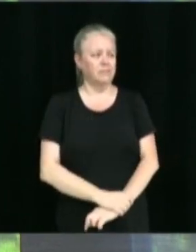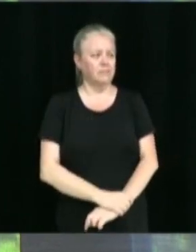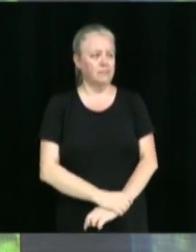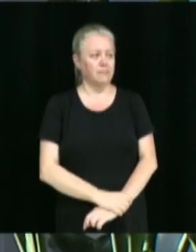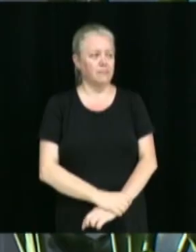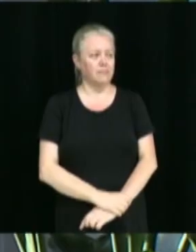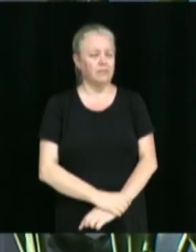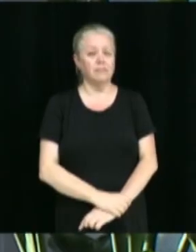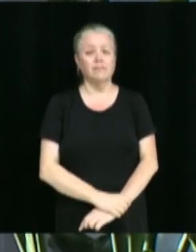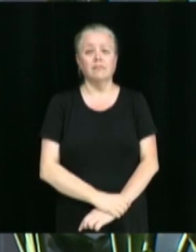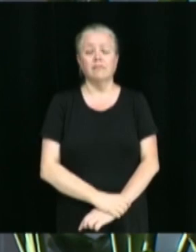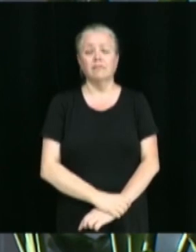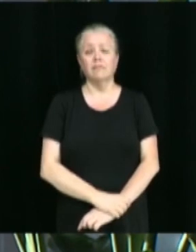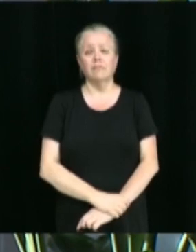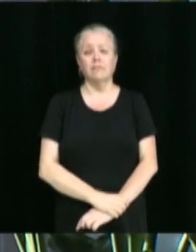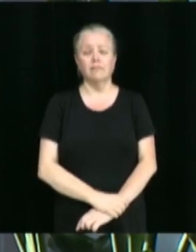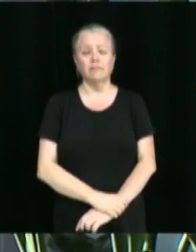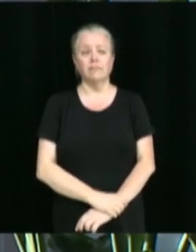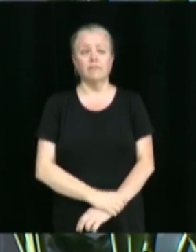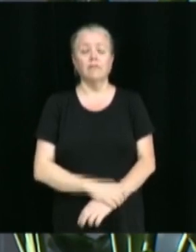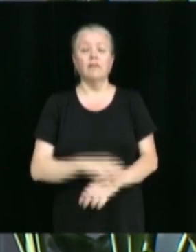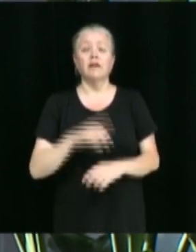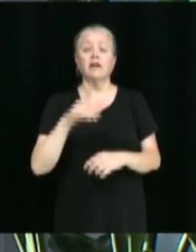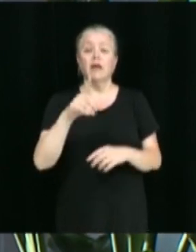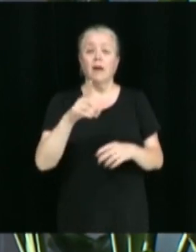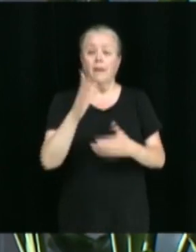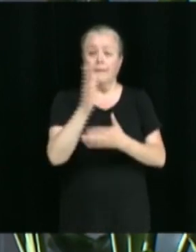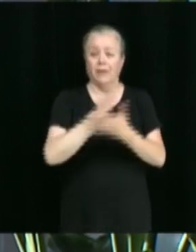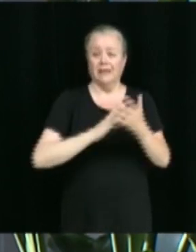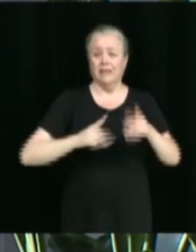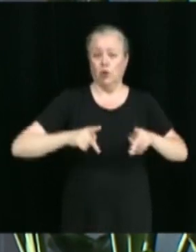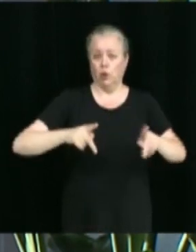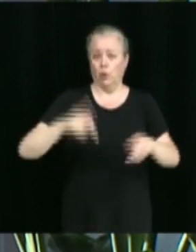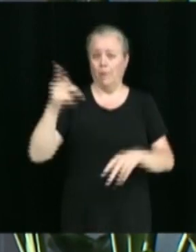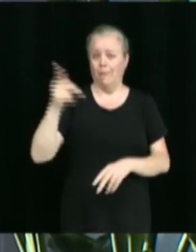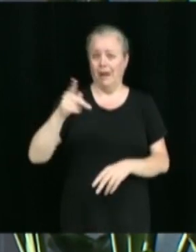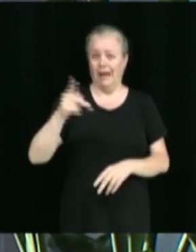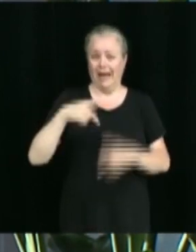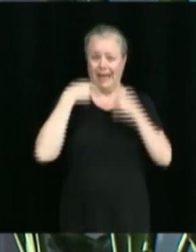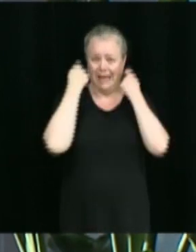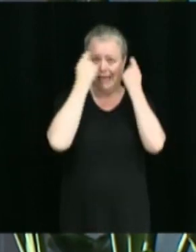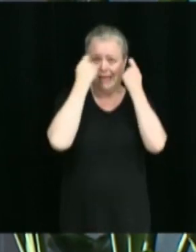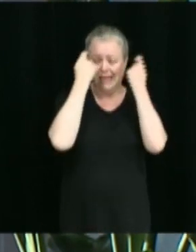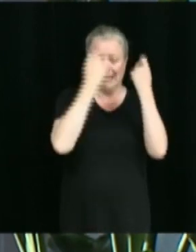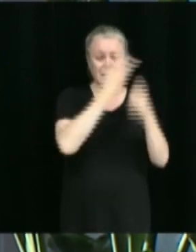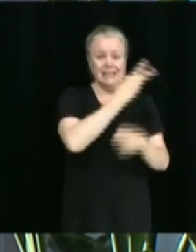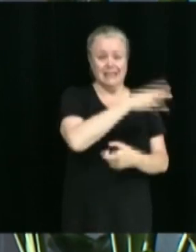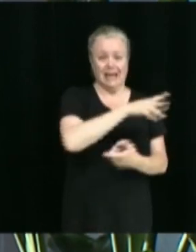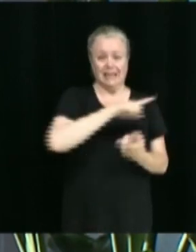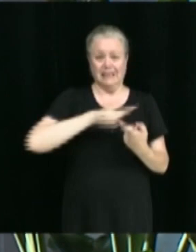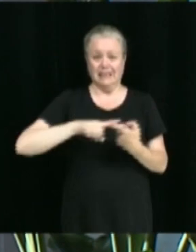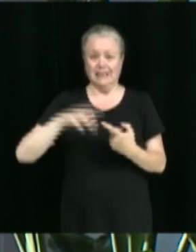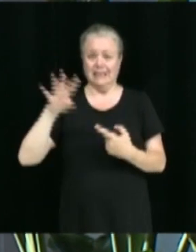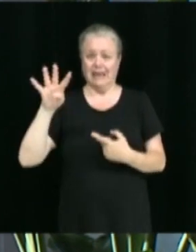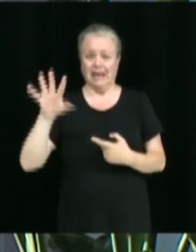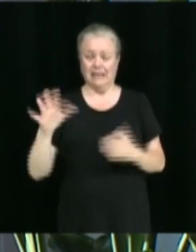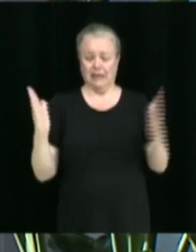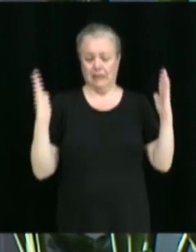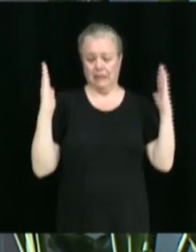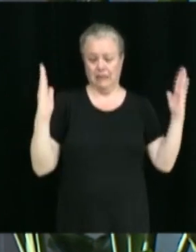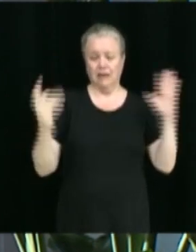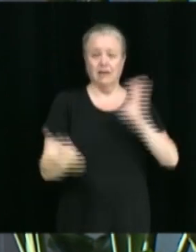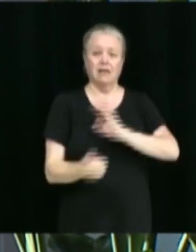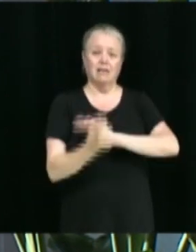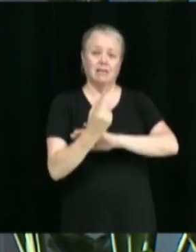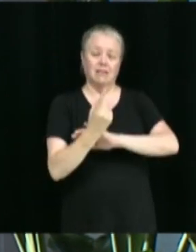Il s'agit de décréter la fermeture d'une partie de la rue Pèlerin entre les numéros 16 et 45 en vue d'un événement privé qui aura lieu